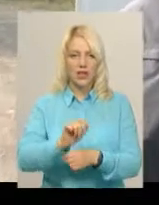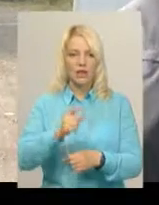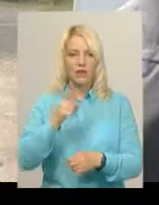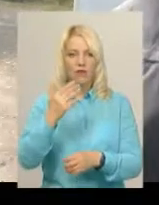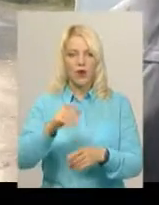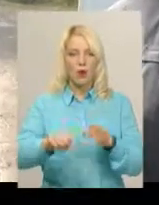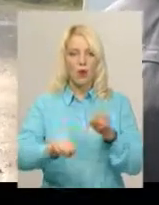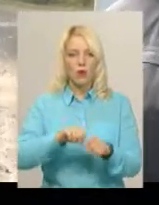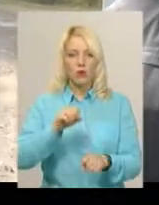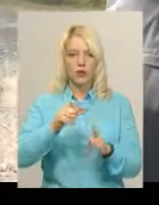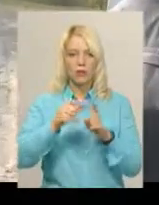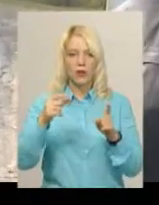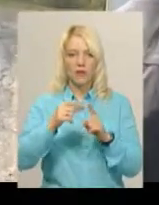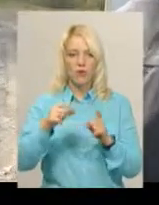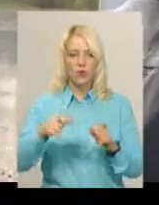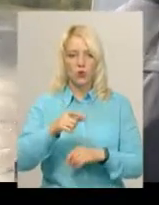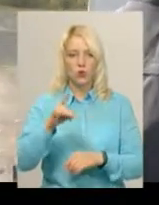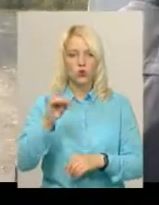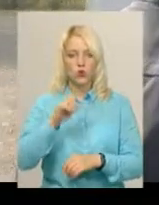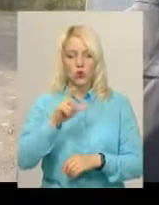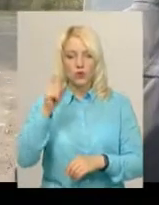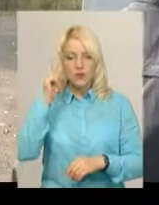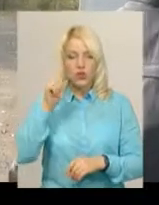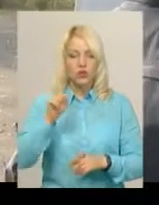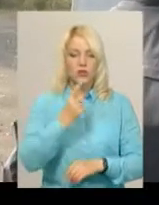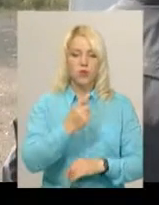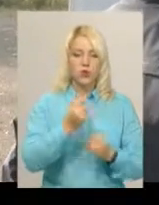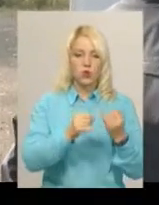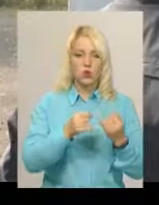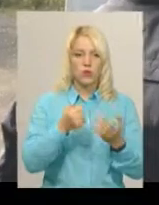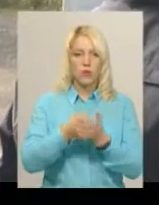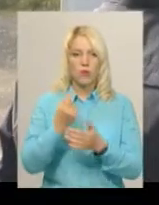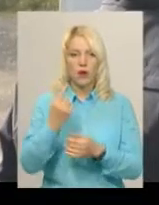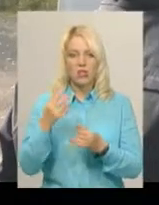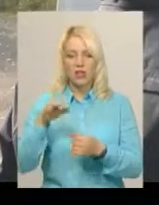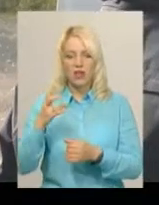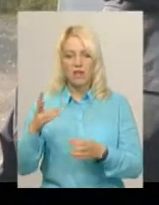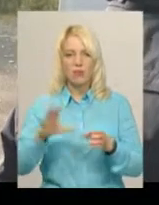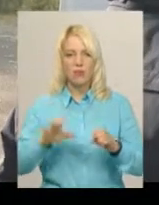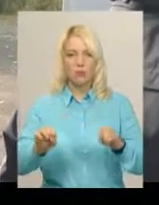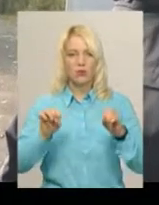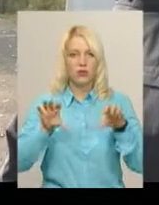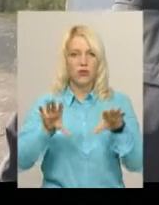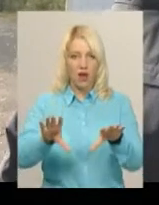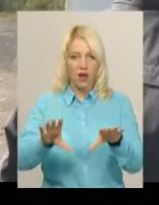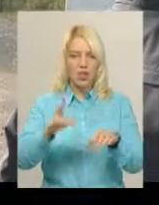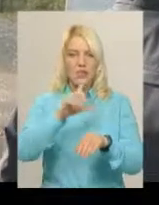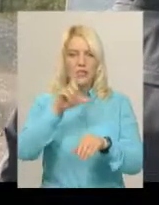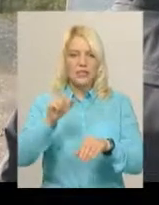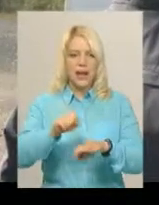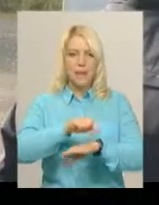рухи. Ви знаєте, що з 1 жовтня по 1 травня ви маєте вмикати ближнє світло фар за межами населених пунктів?